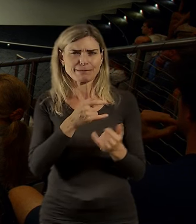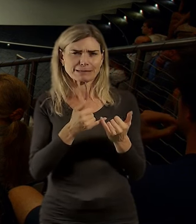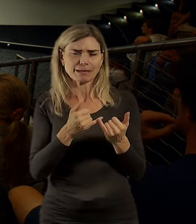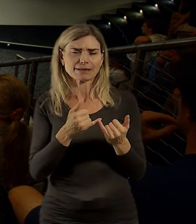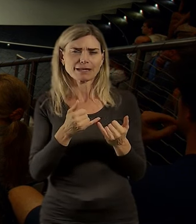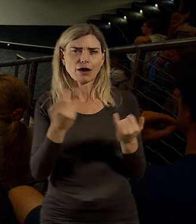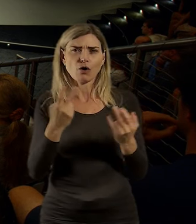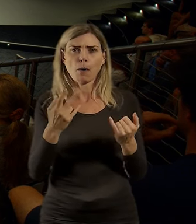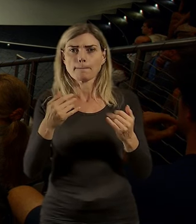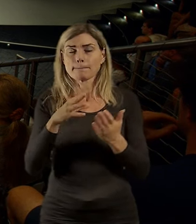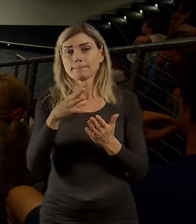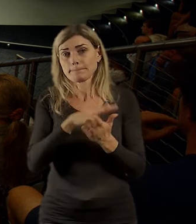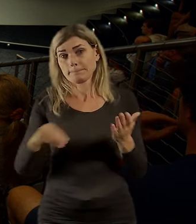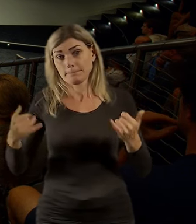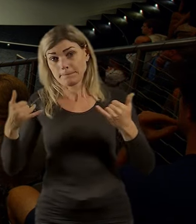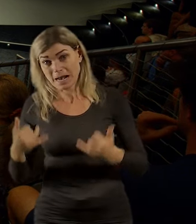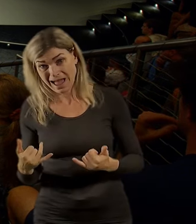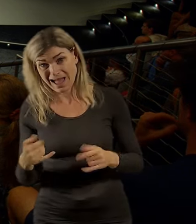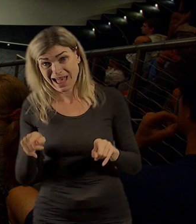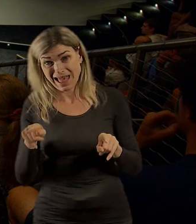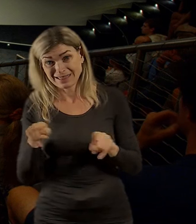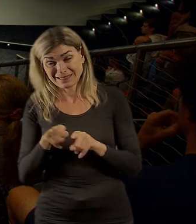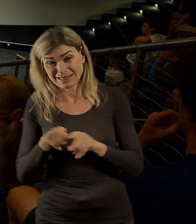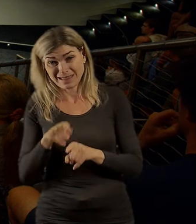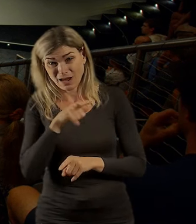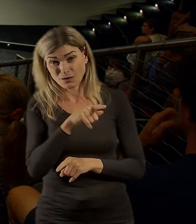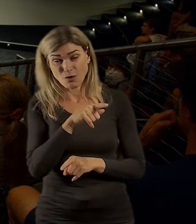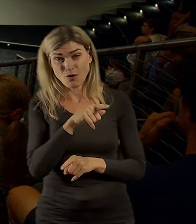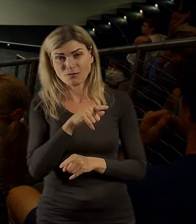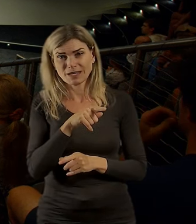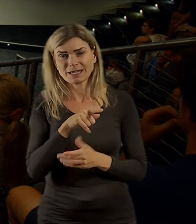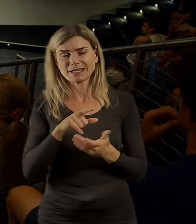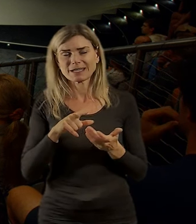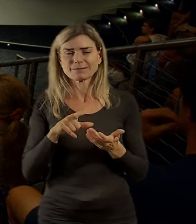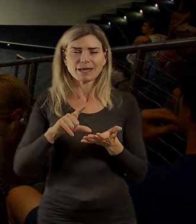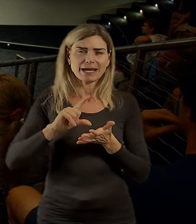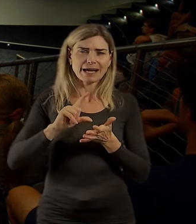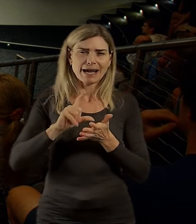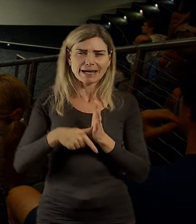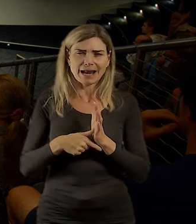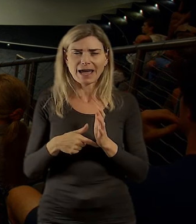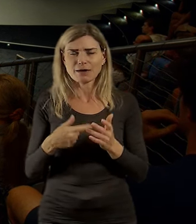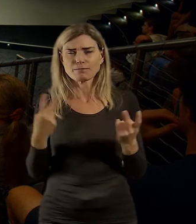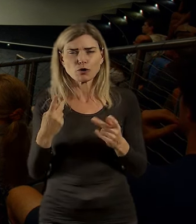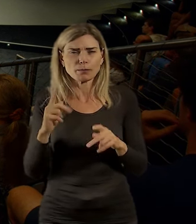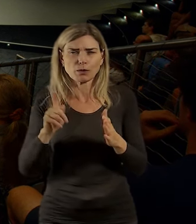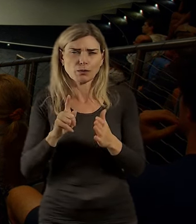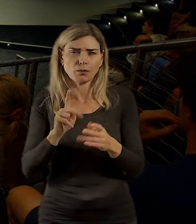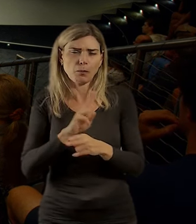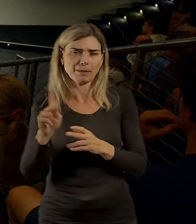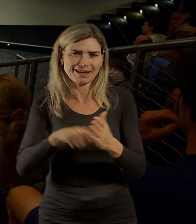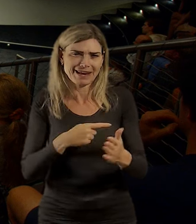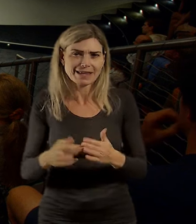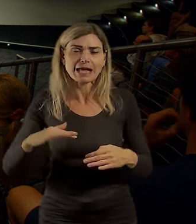pražský, že až takový není ten regionální. A myslím, že my v tom i trošku máme